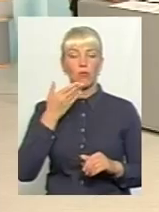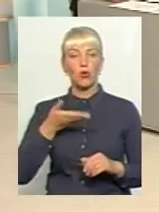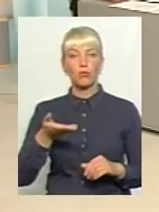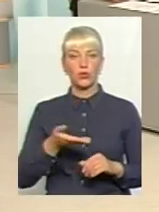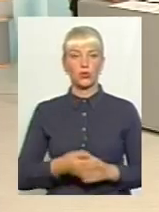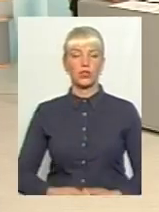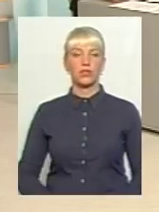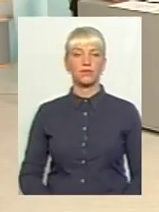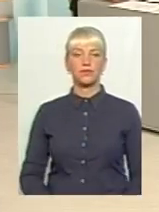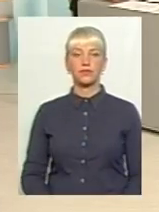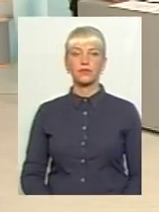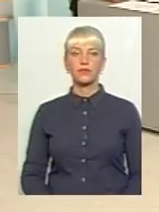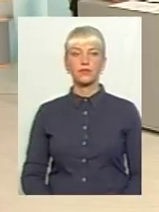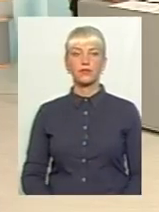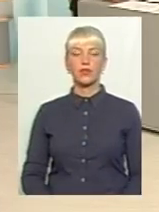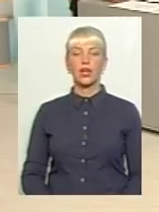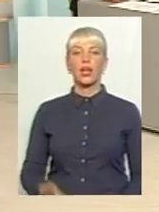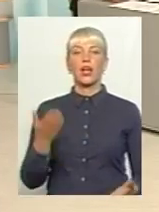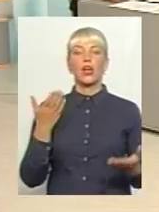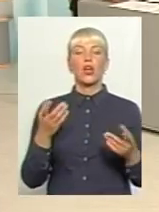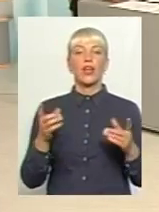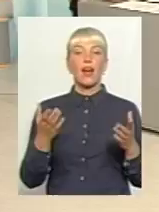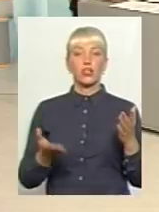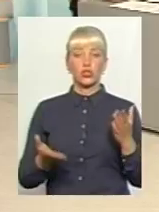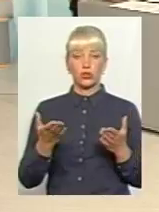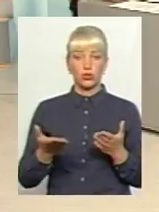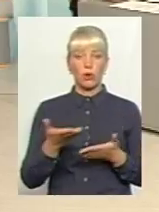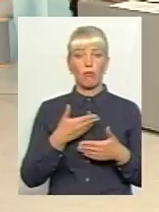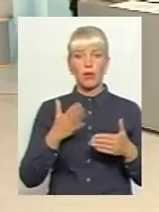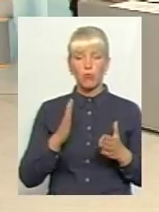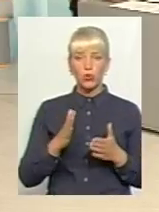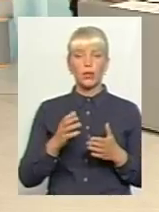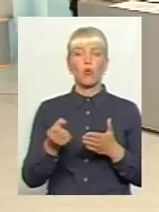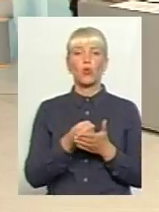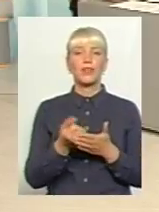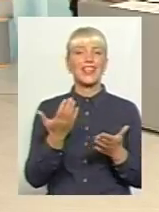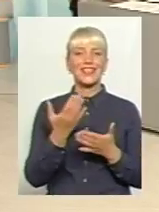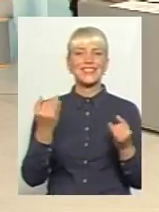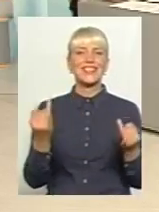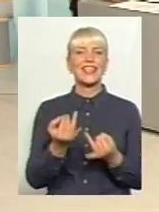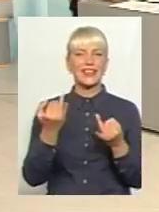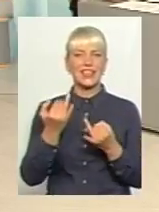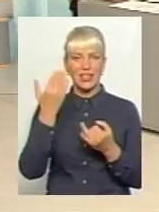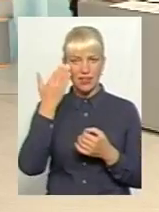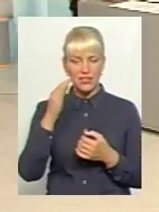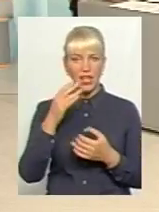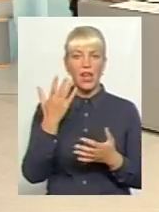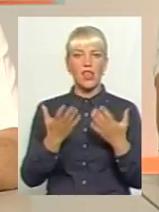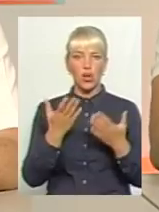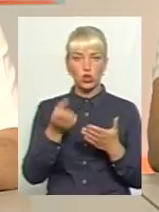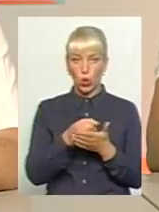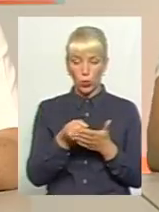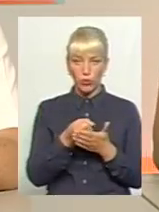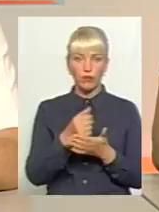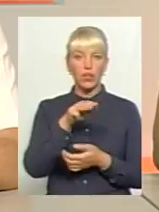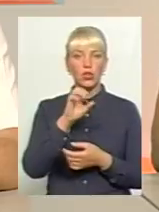Дивіться, якщо лобіювати якісь інтереси, можна, ну, навіть якщо їх лобіювати, то можна лобіювати по